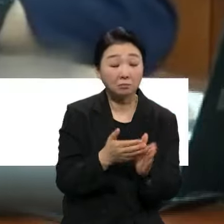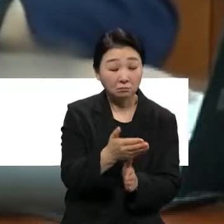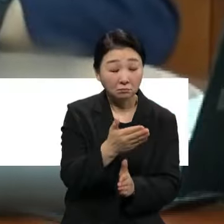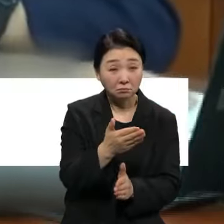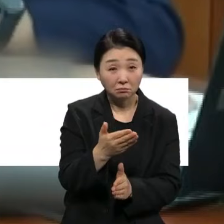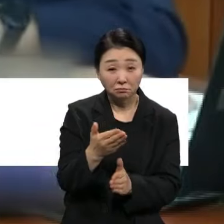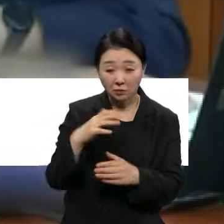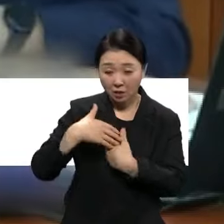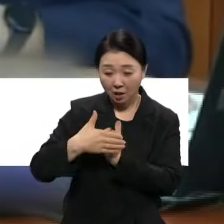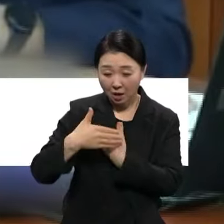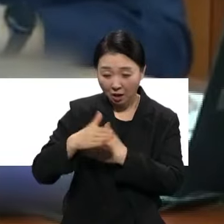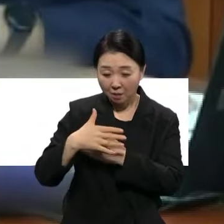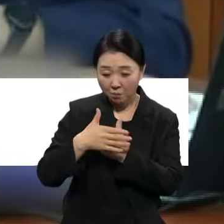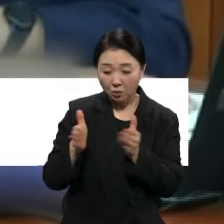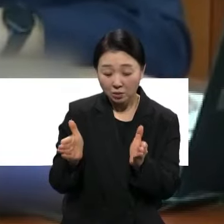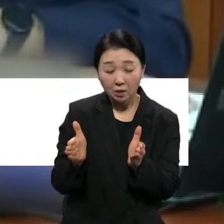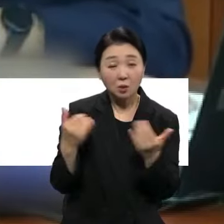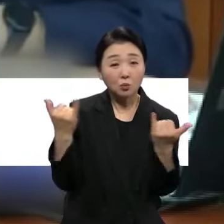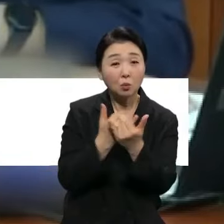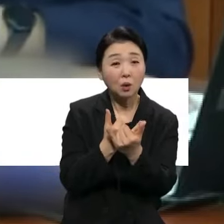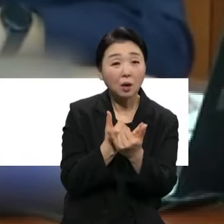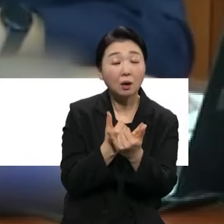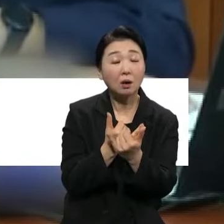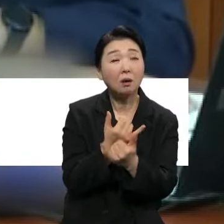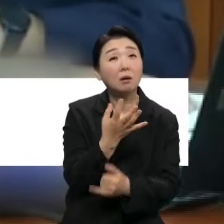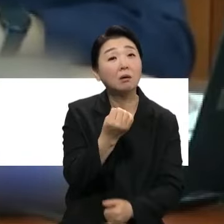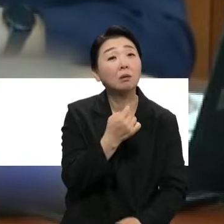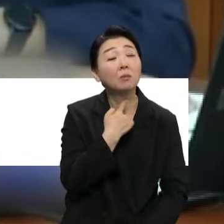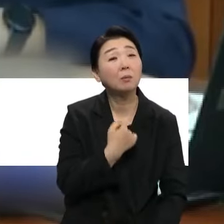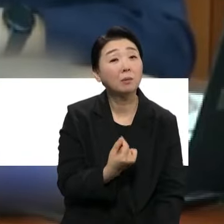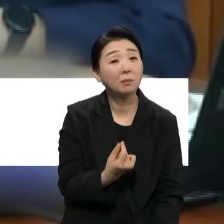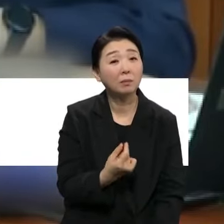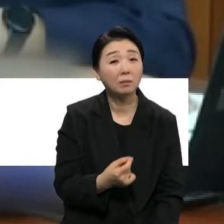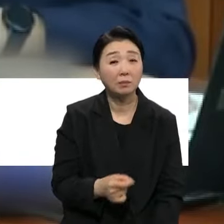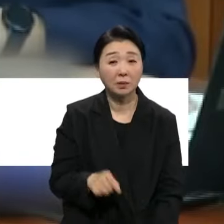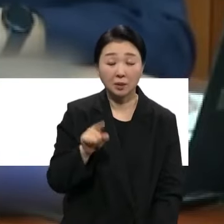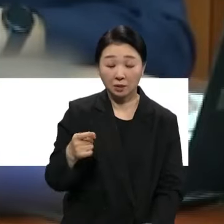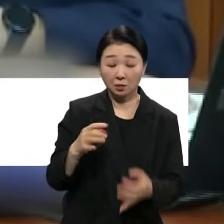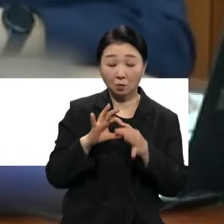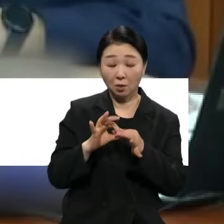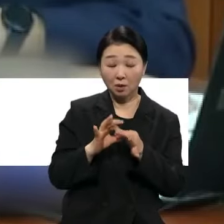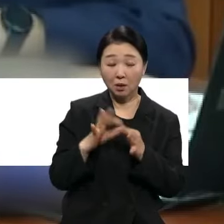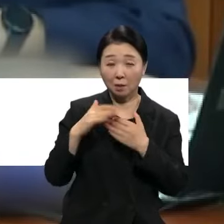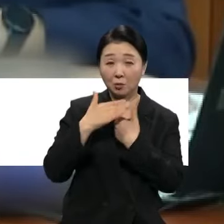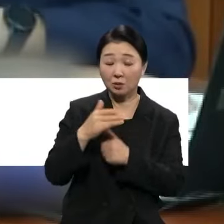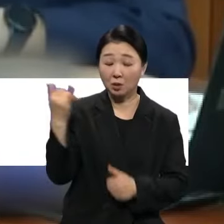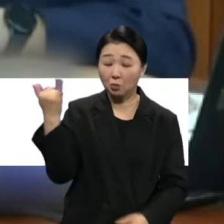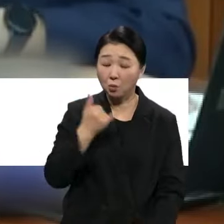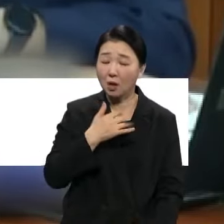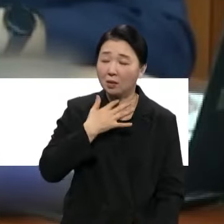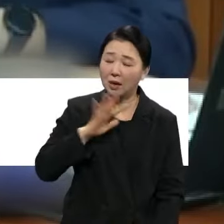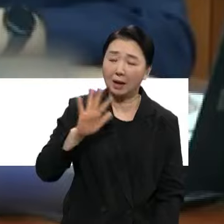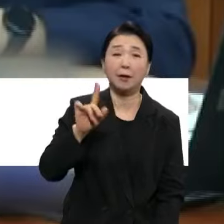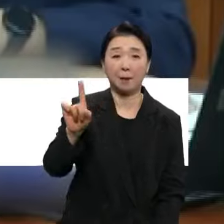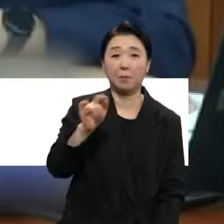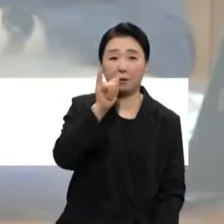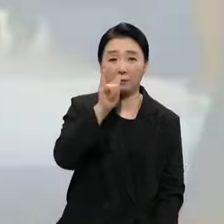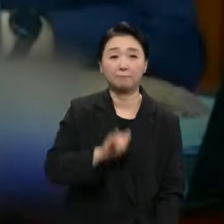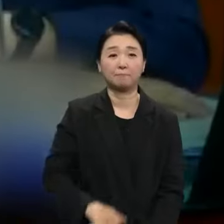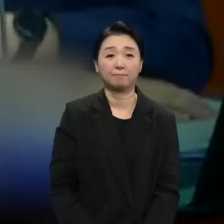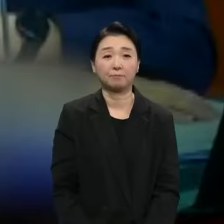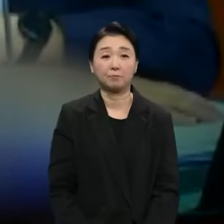안보실로부터 몇 번 이웃과 관련해서 통화를 했습니까? 이거와 관련해서 안보실과 통화한 적은 한 번 있습니다.